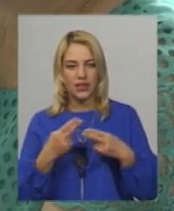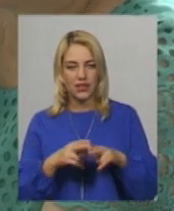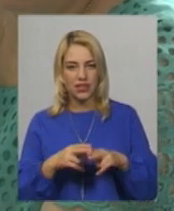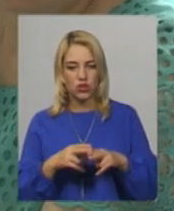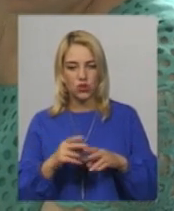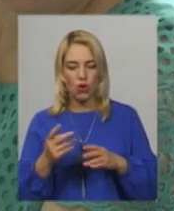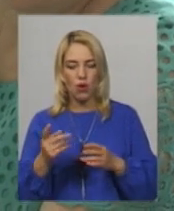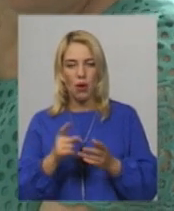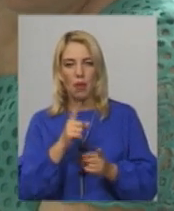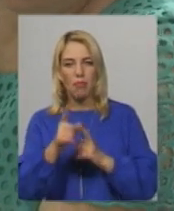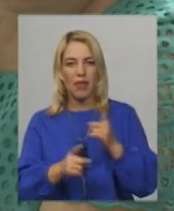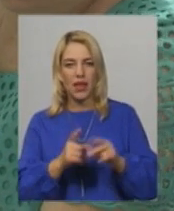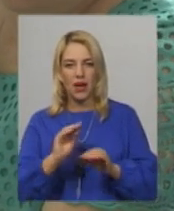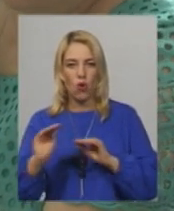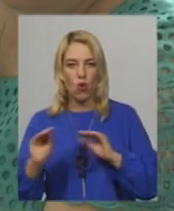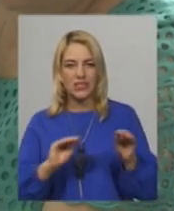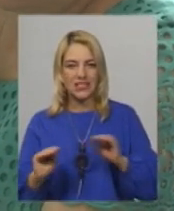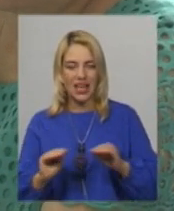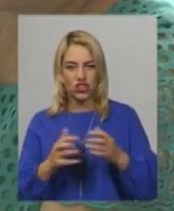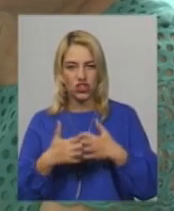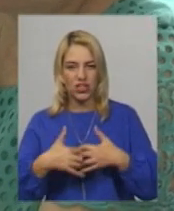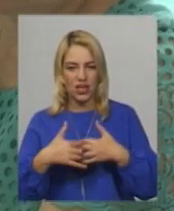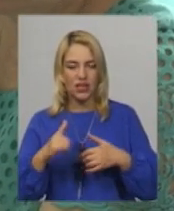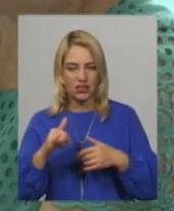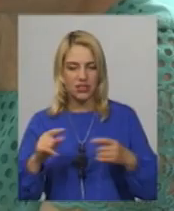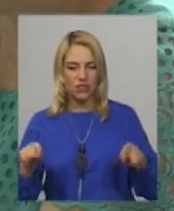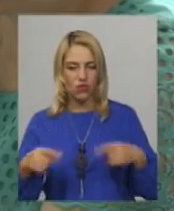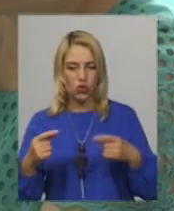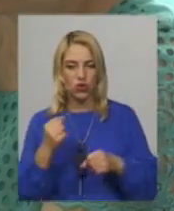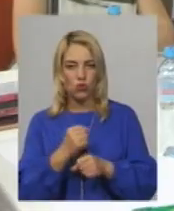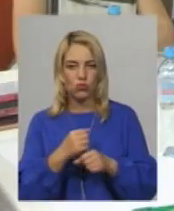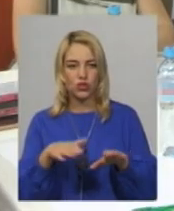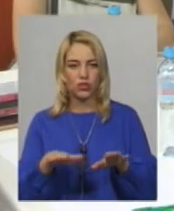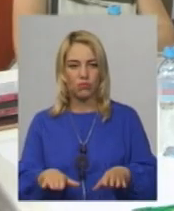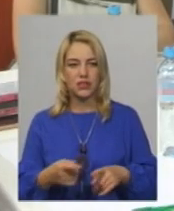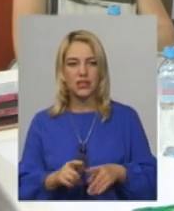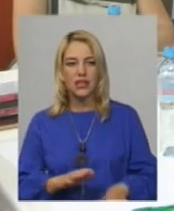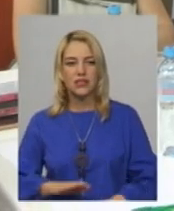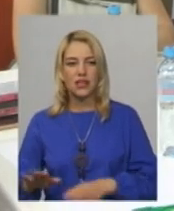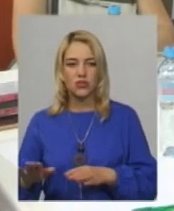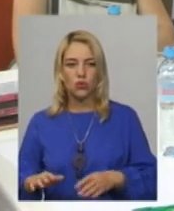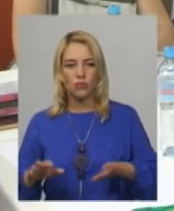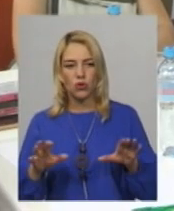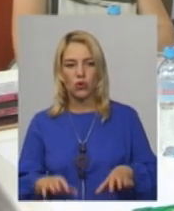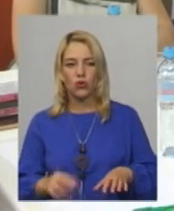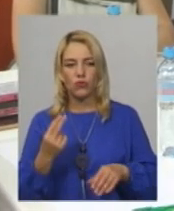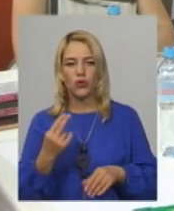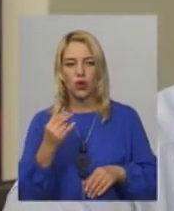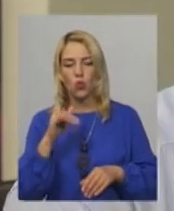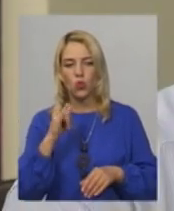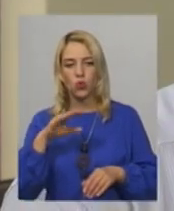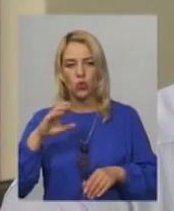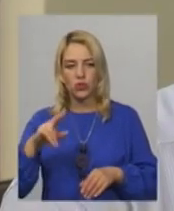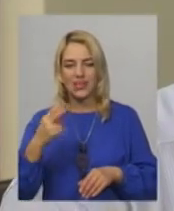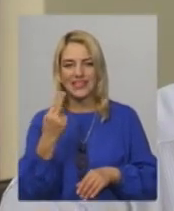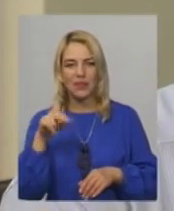переоснащення і створення робочих місць. Заступник голови Центрального управління УТОС Михайло